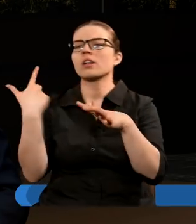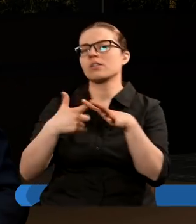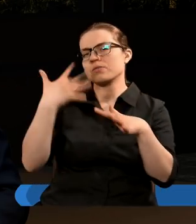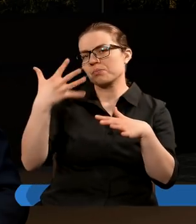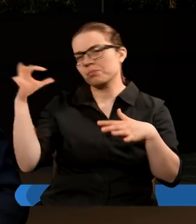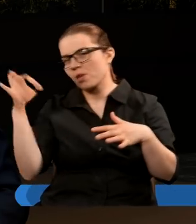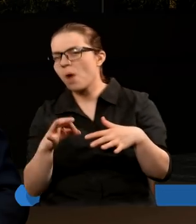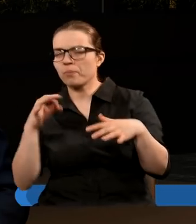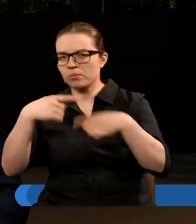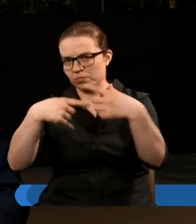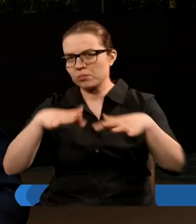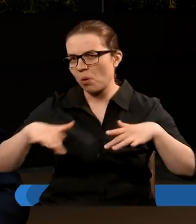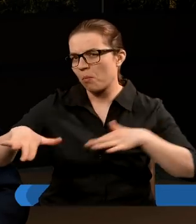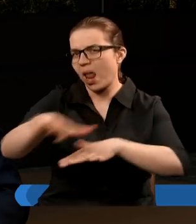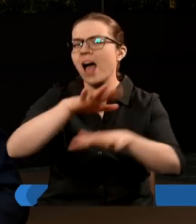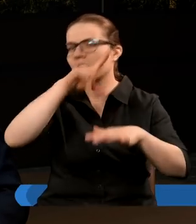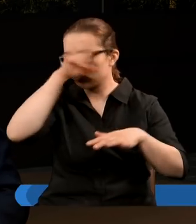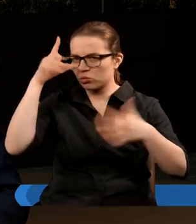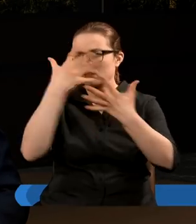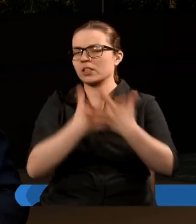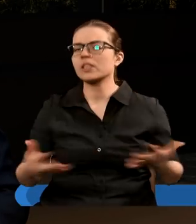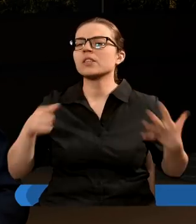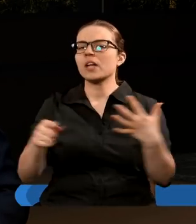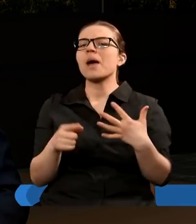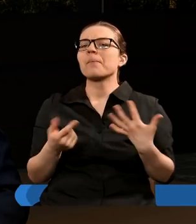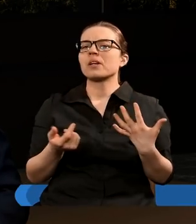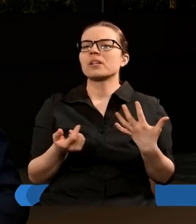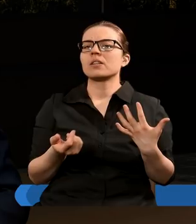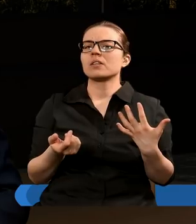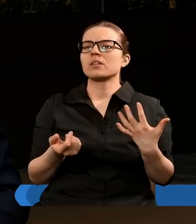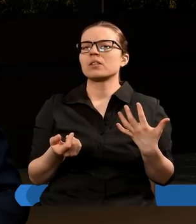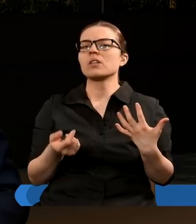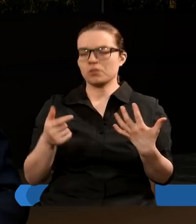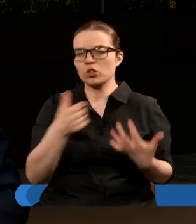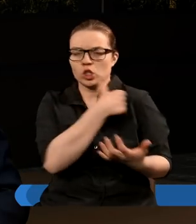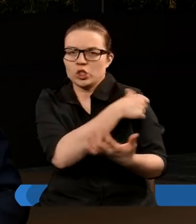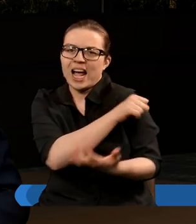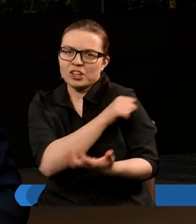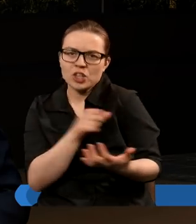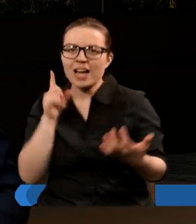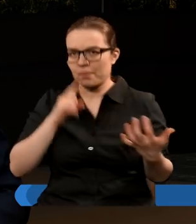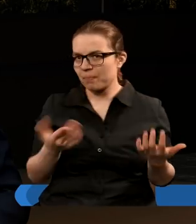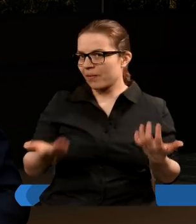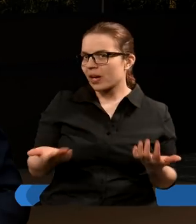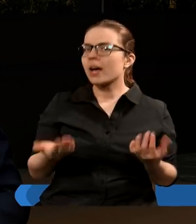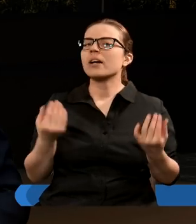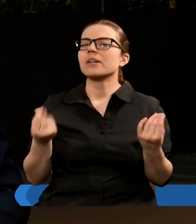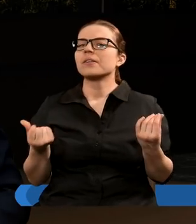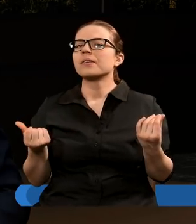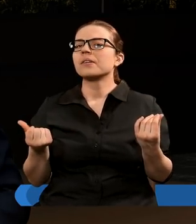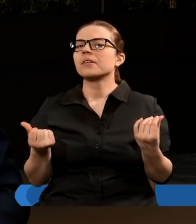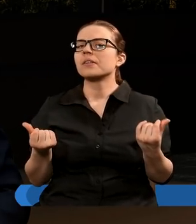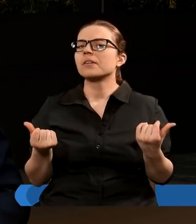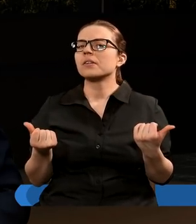populacji całej ziemi są wyznawcami, czyli są chrześcijanami, prawda, w sumie.